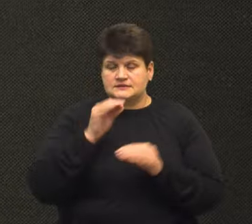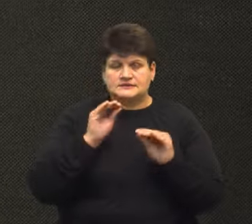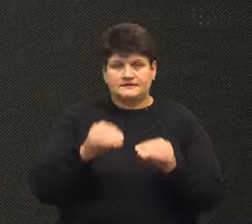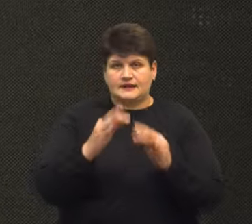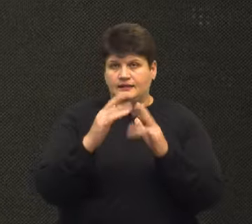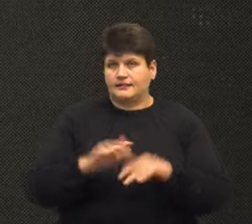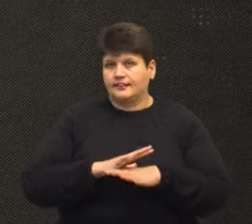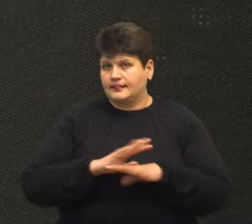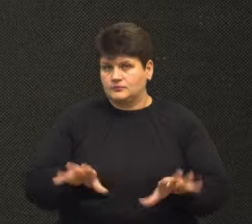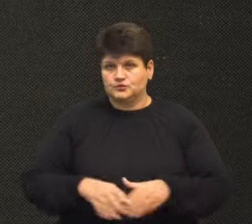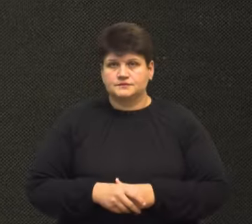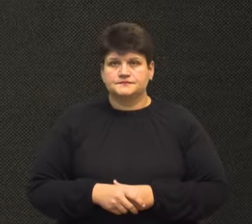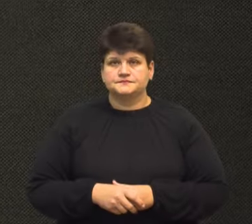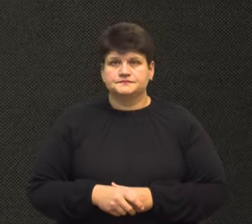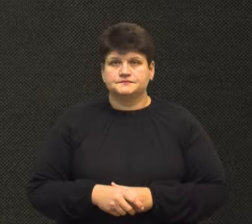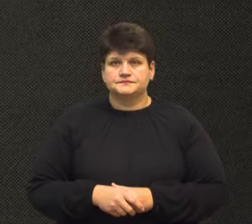будуть.